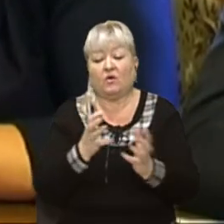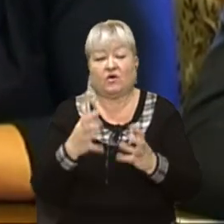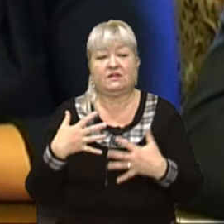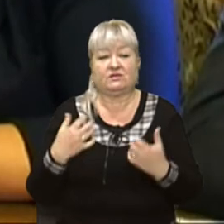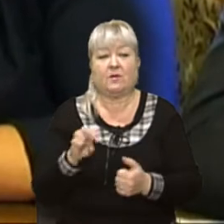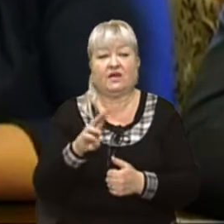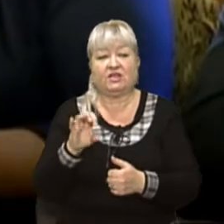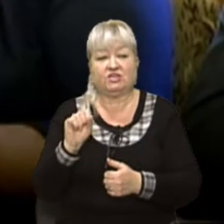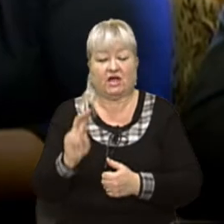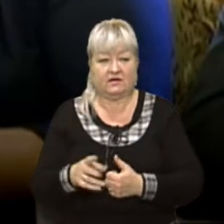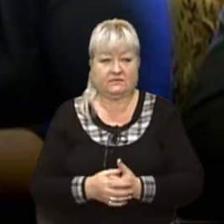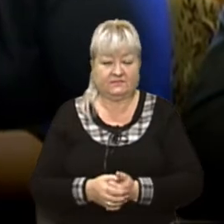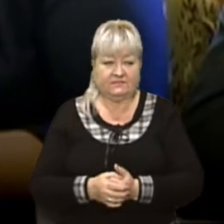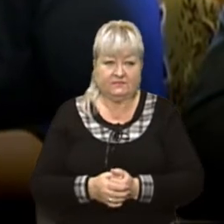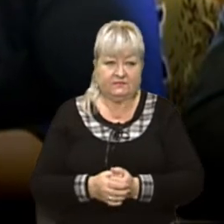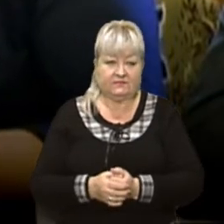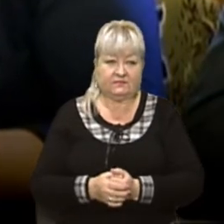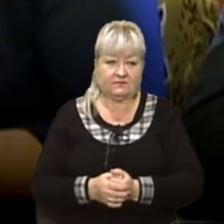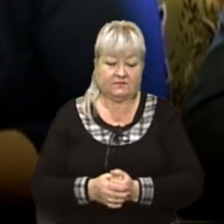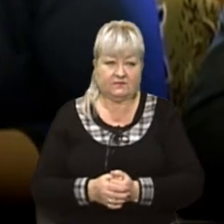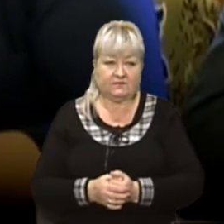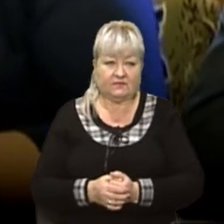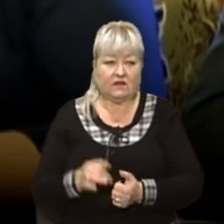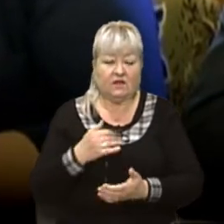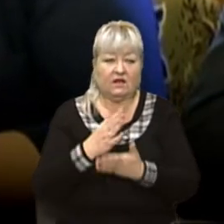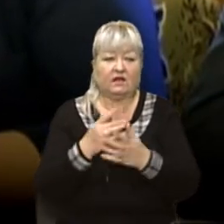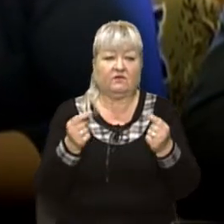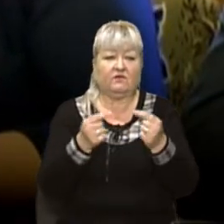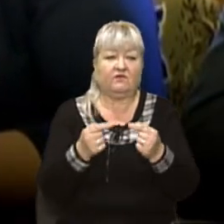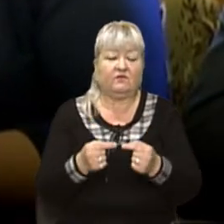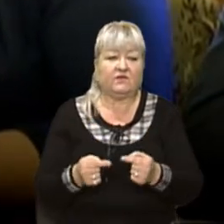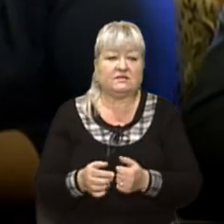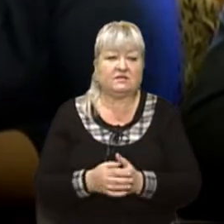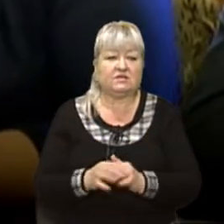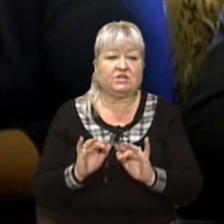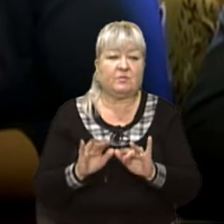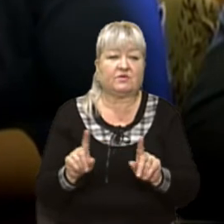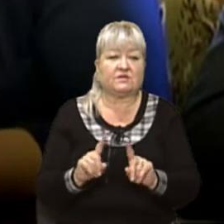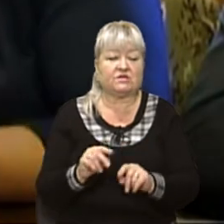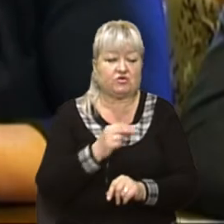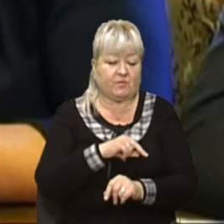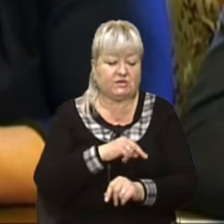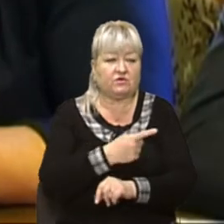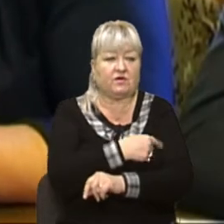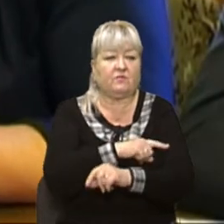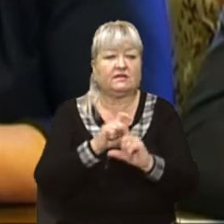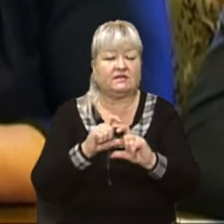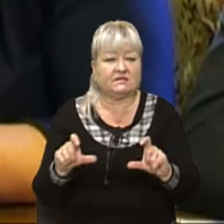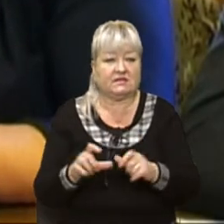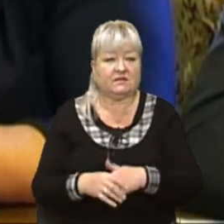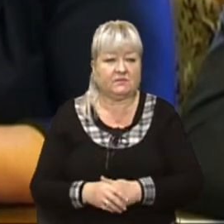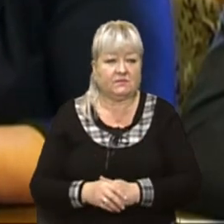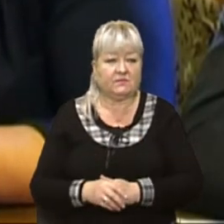Микичак. Ми не змінимо норми, які у вас визначені, і не змінимо технологічний процес, який працює в медицині, зокрема в частині лабораторної